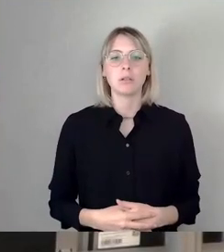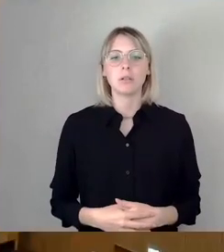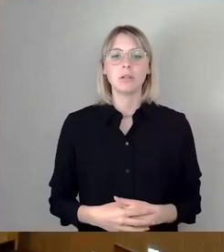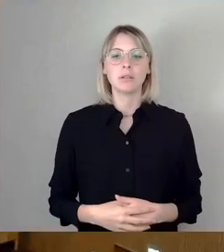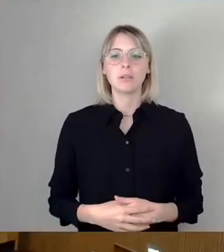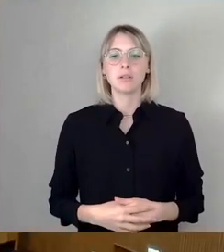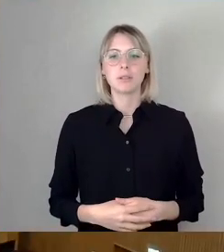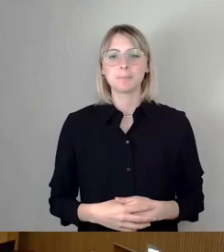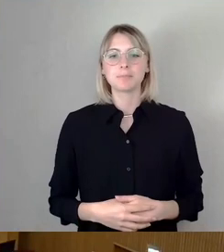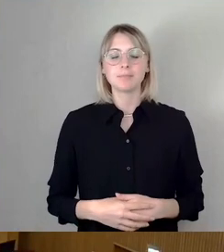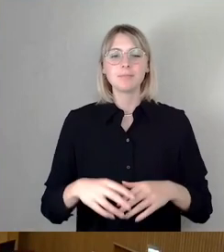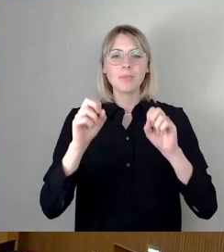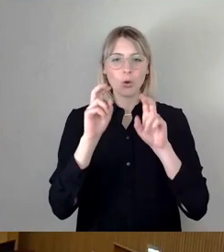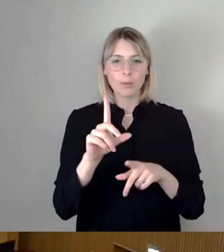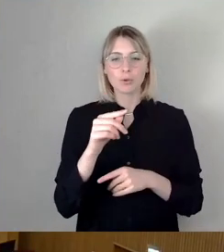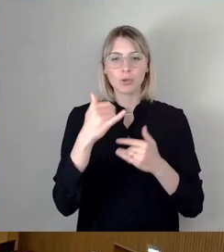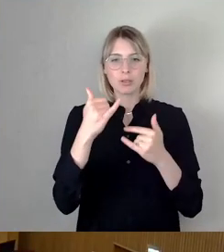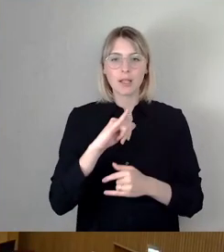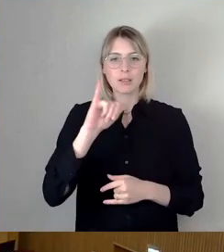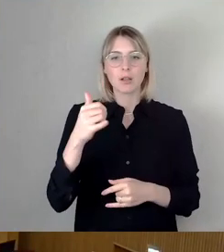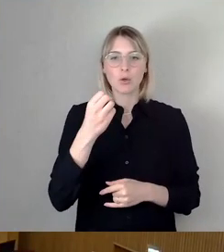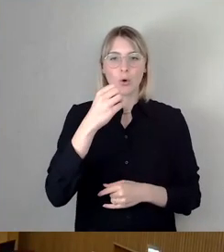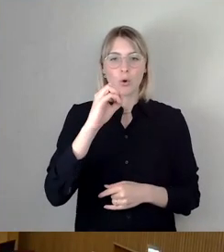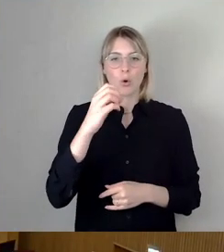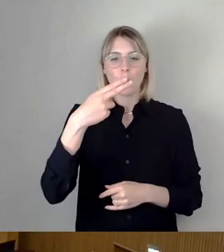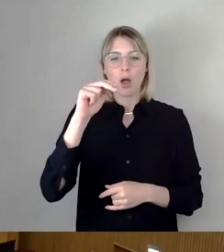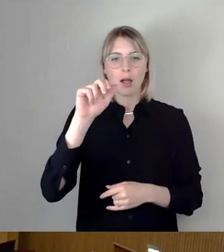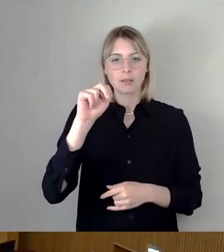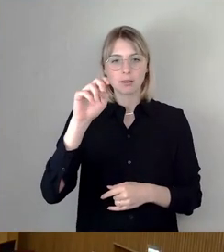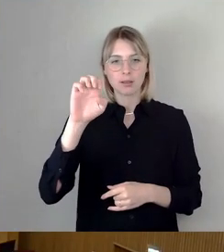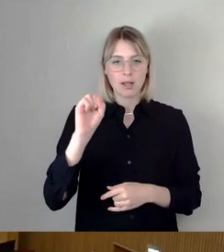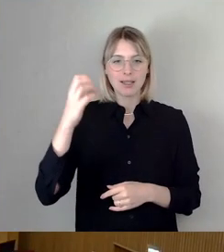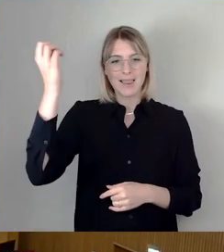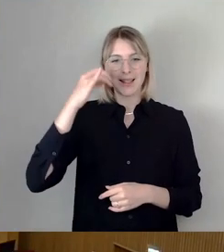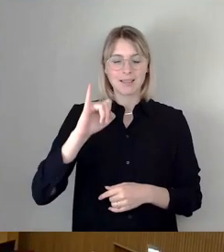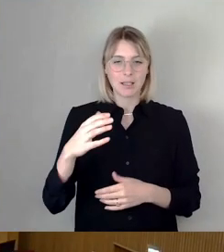Okay, dann machen wir mit Johannes Lichty weiter, danach Frau Krause.